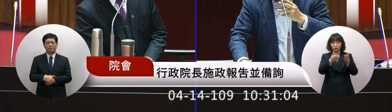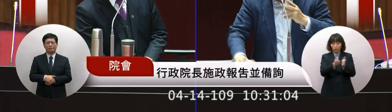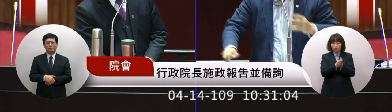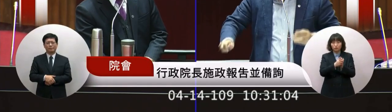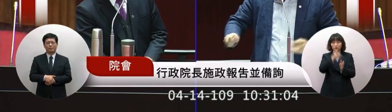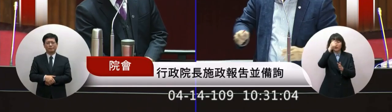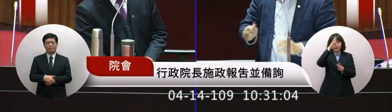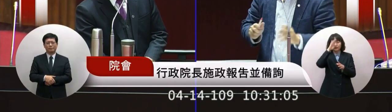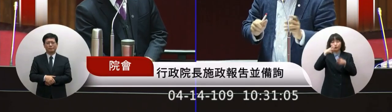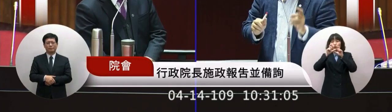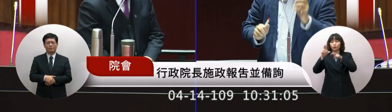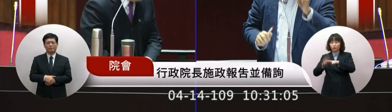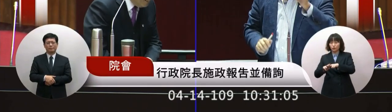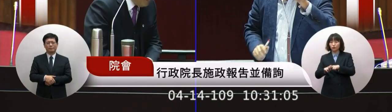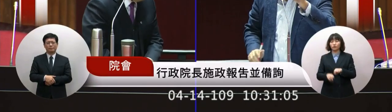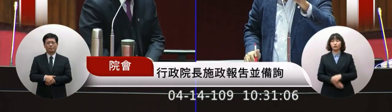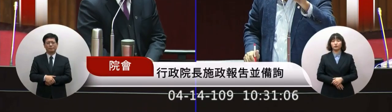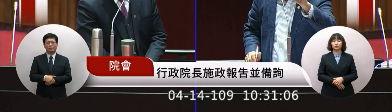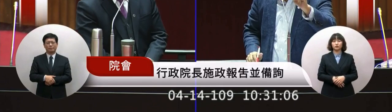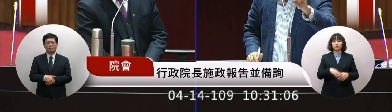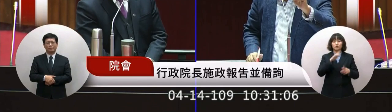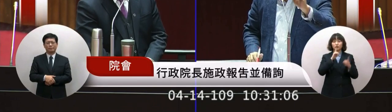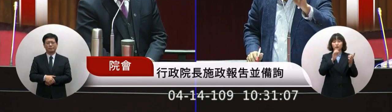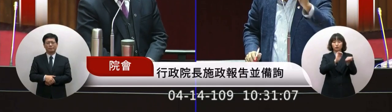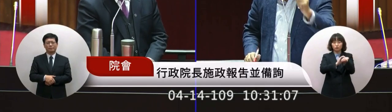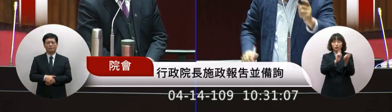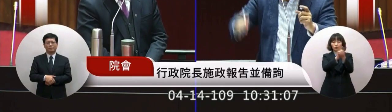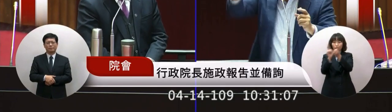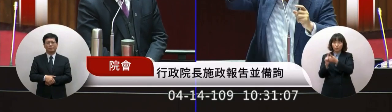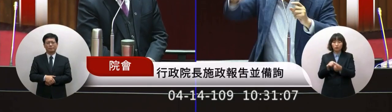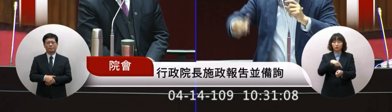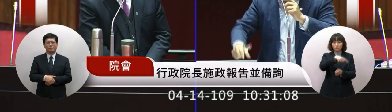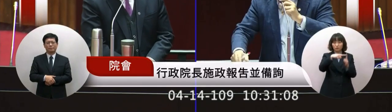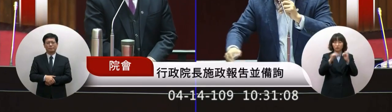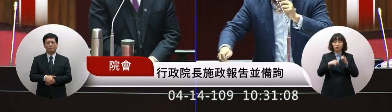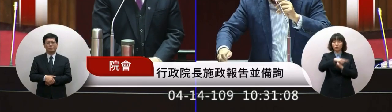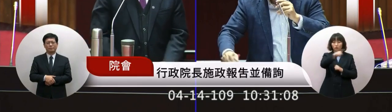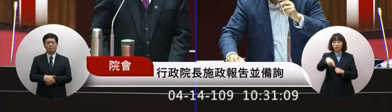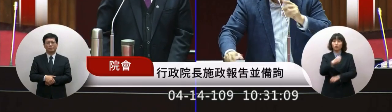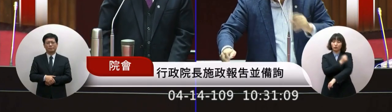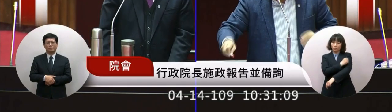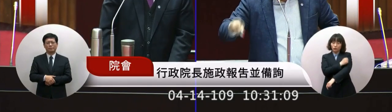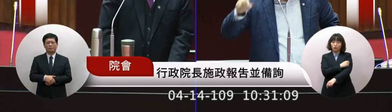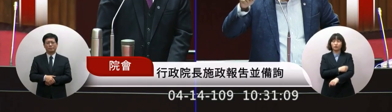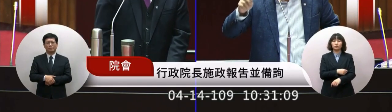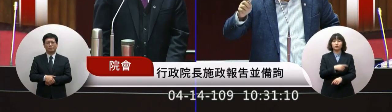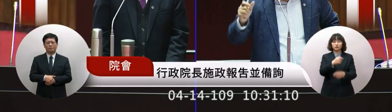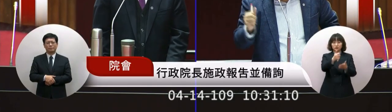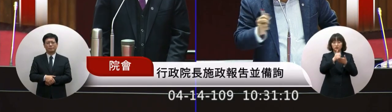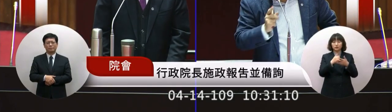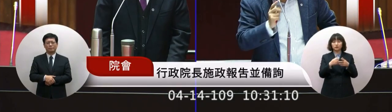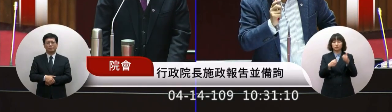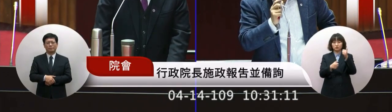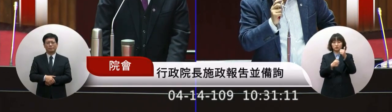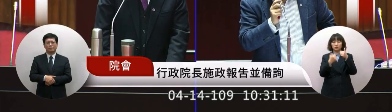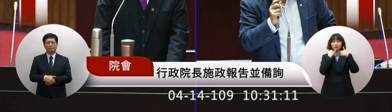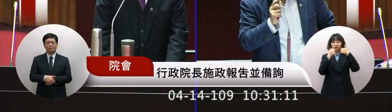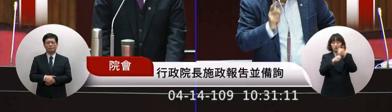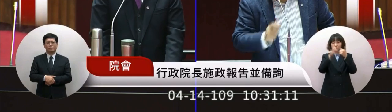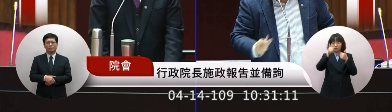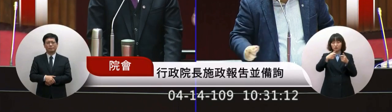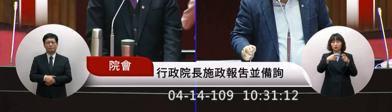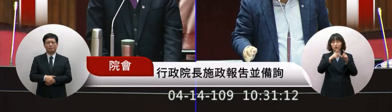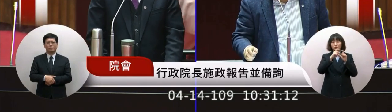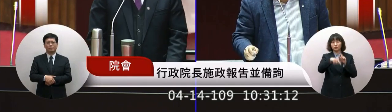長請回我們第一線的醫療靈環很辛苦 市長也可以請上來一下這一次在防疫的時候啊